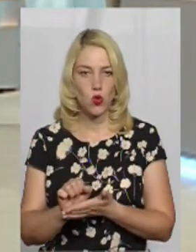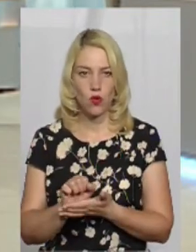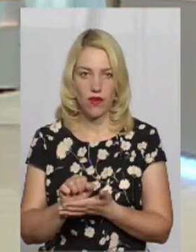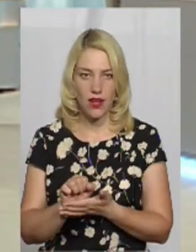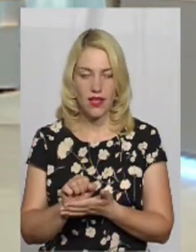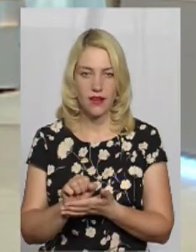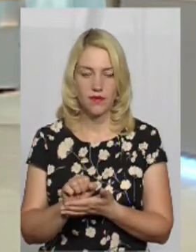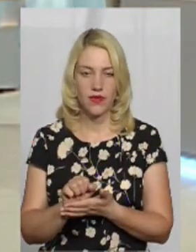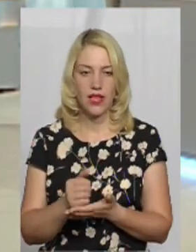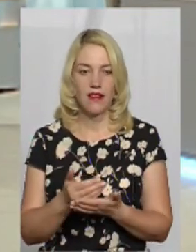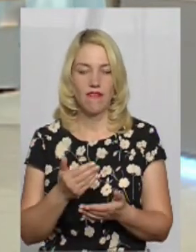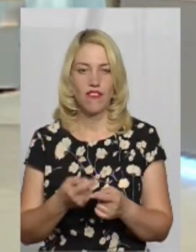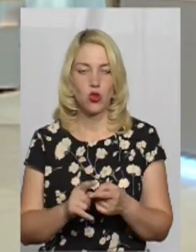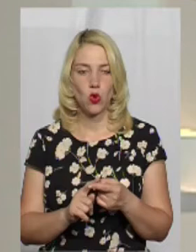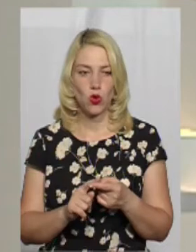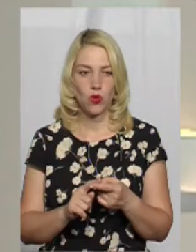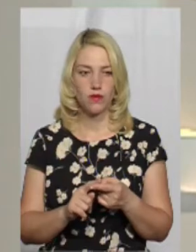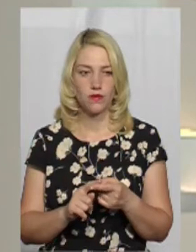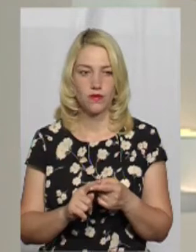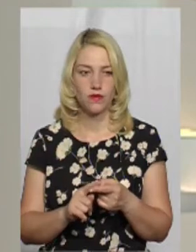від того,